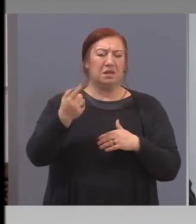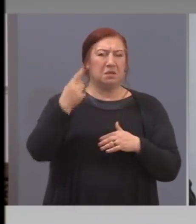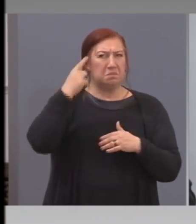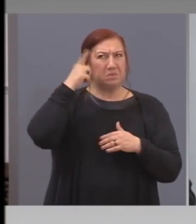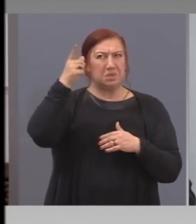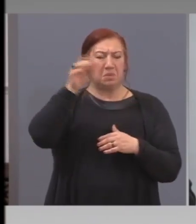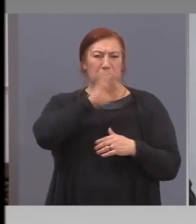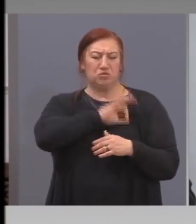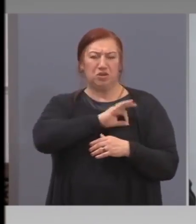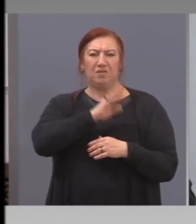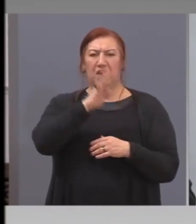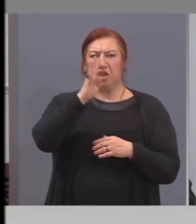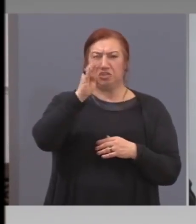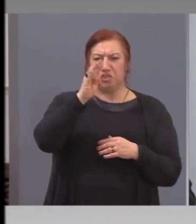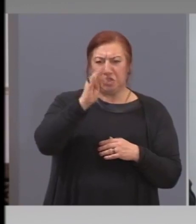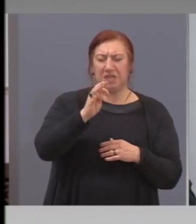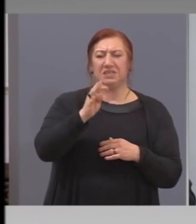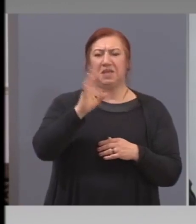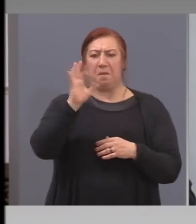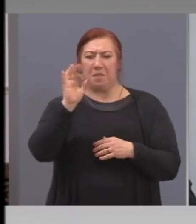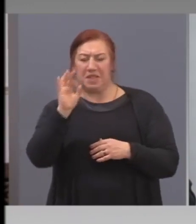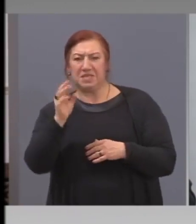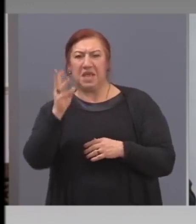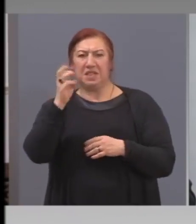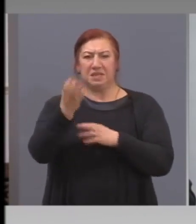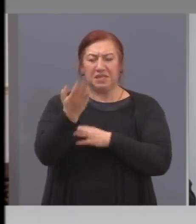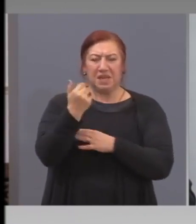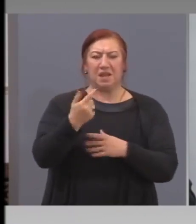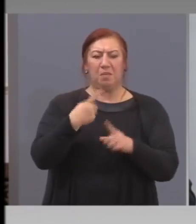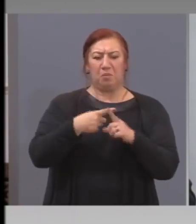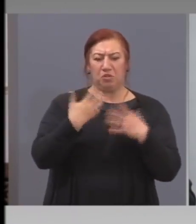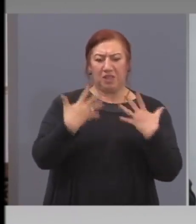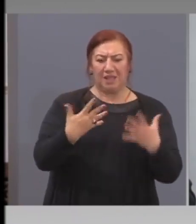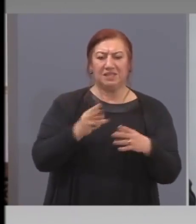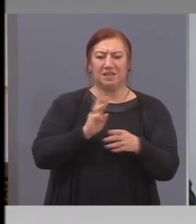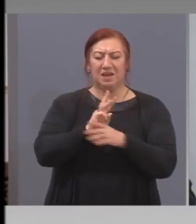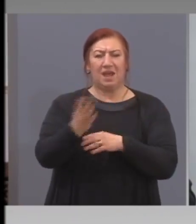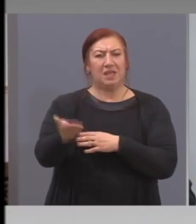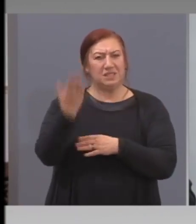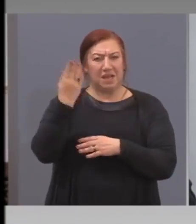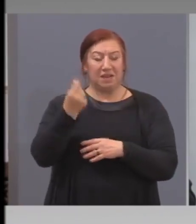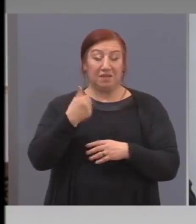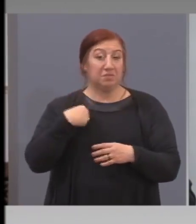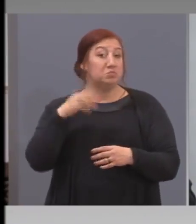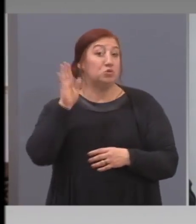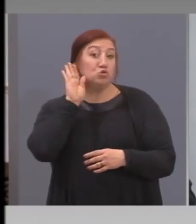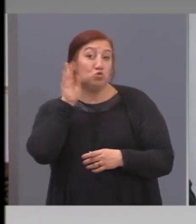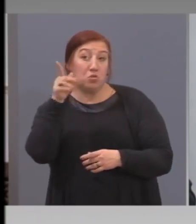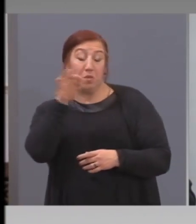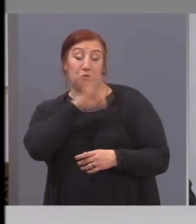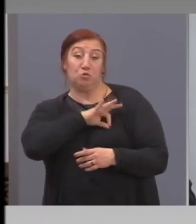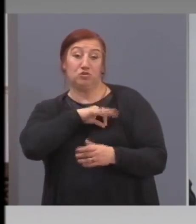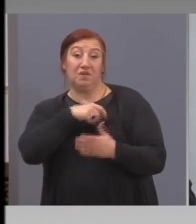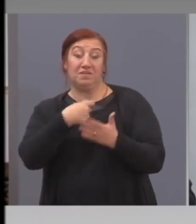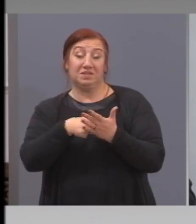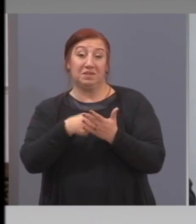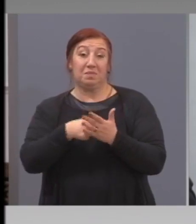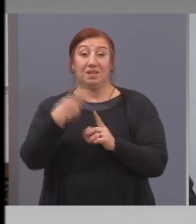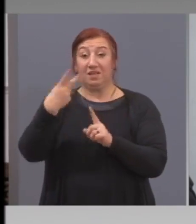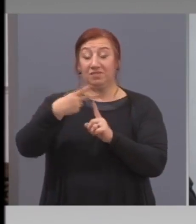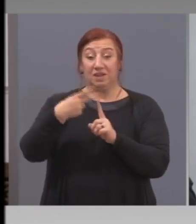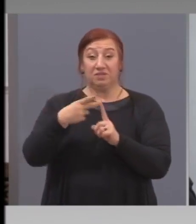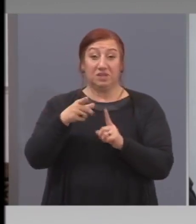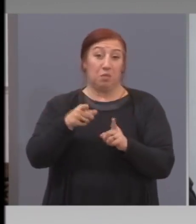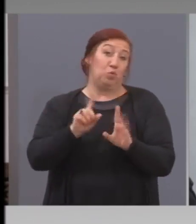-50-30 хилей лева, по 10-15 хилей лева. Съм чувал. Може да не е така. Си реч,